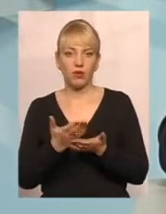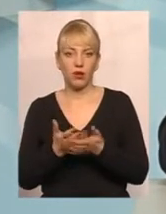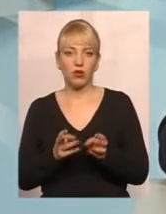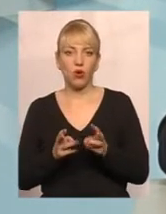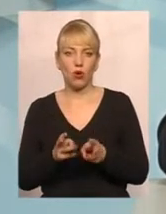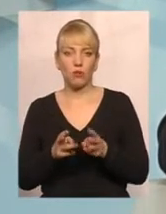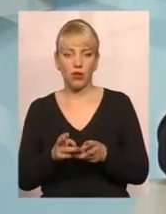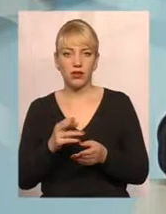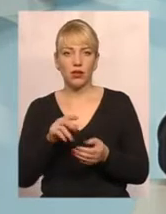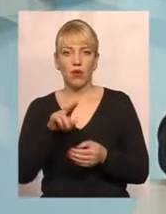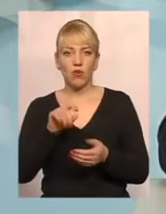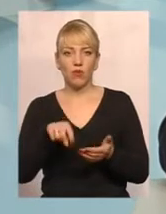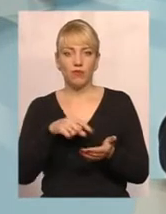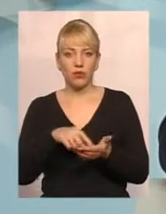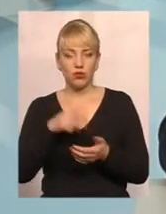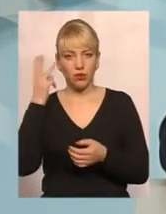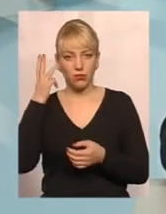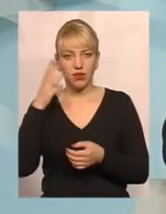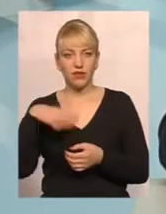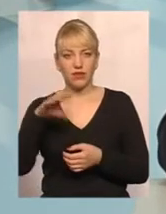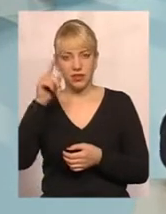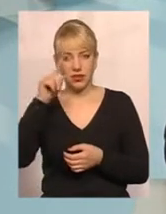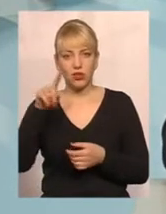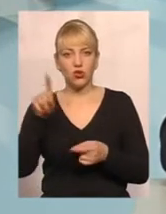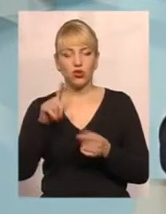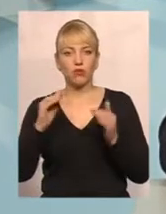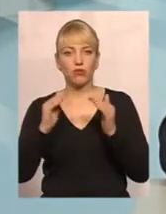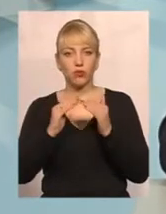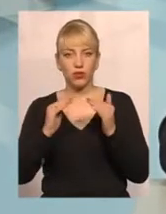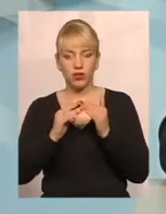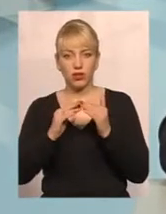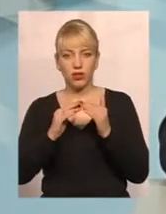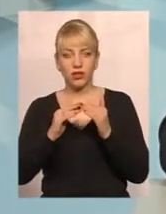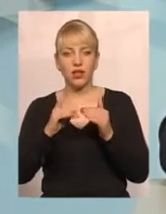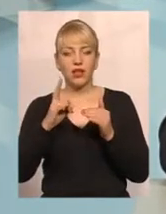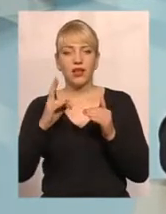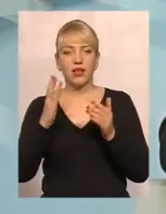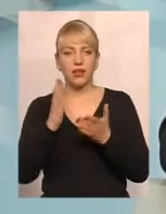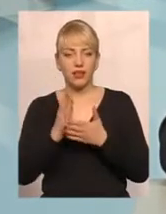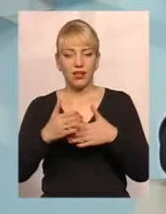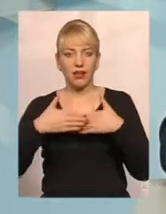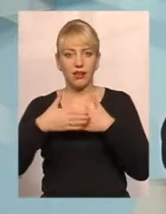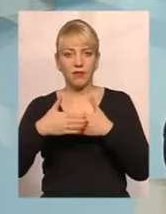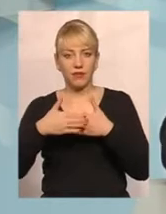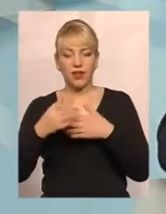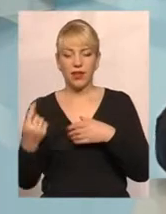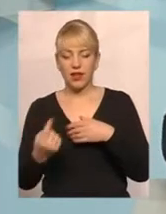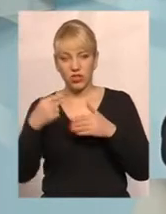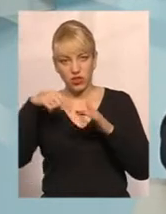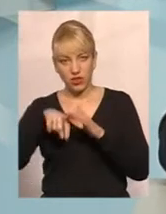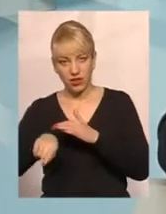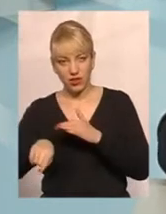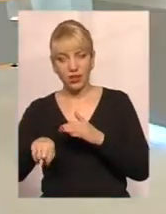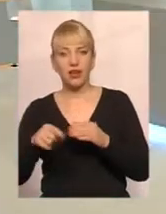по місту Хмельницькому. Всі вивісили на будинках, де є будинкові лічильники, відповідну плату